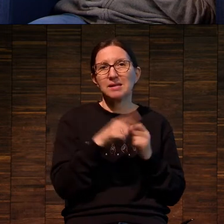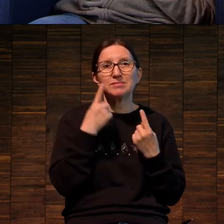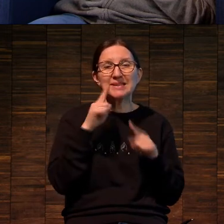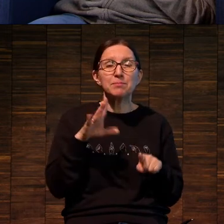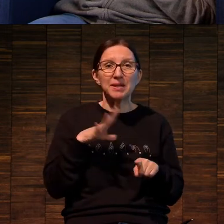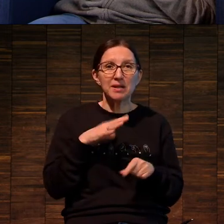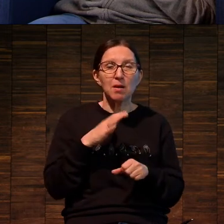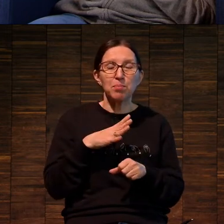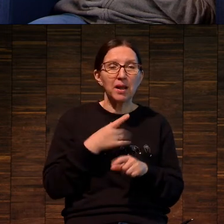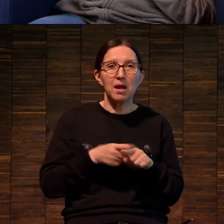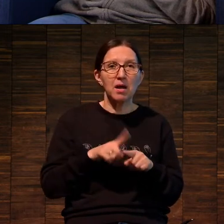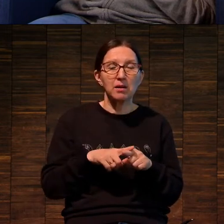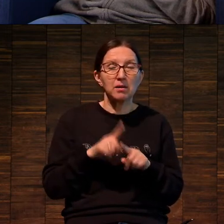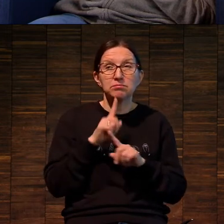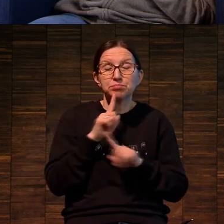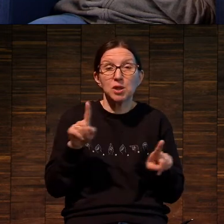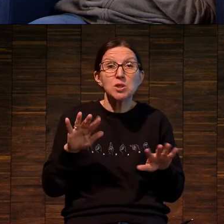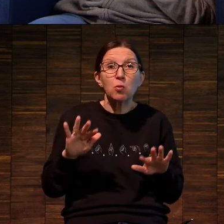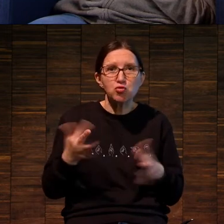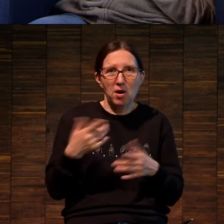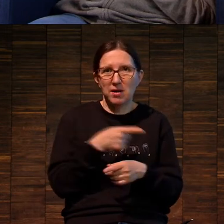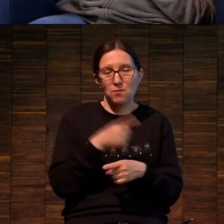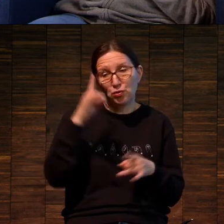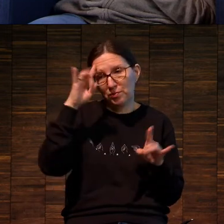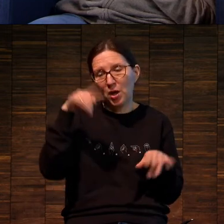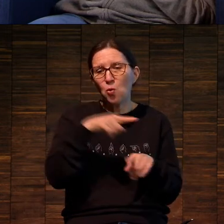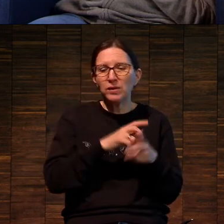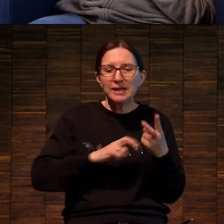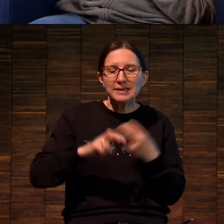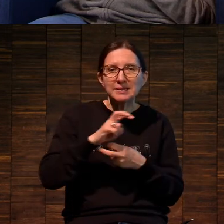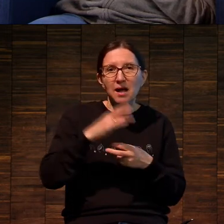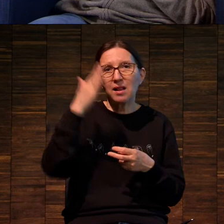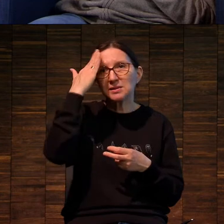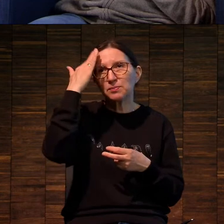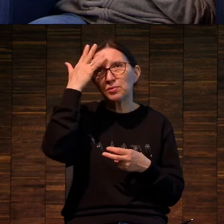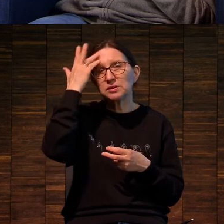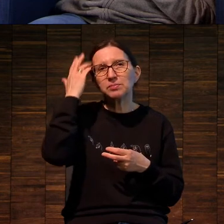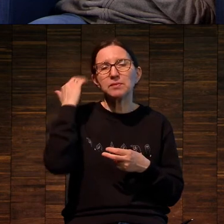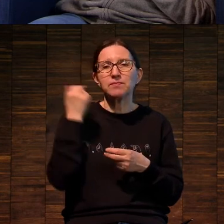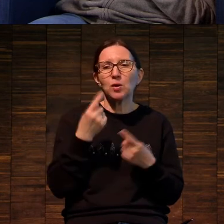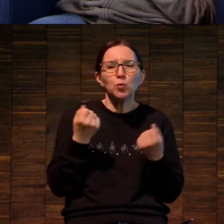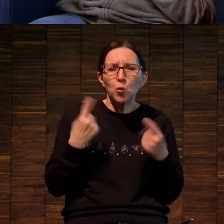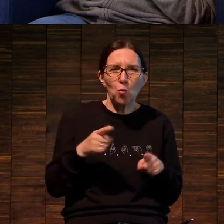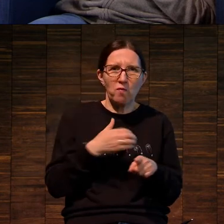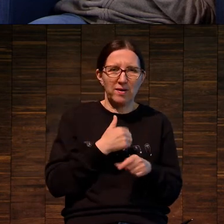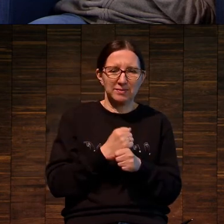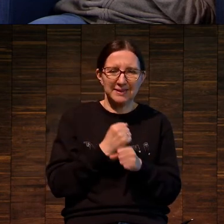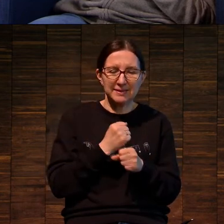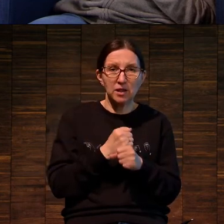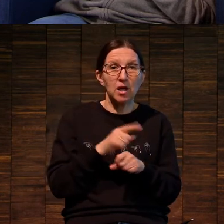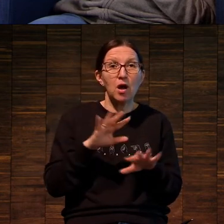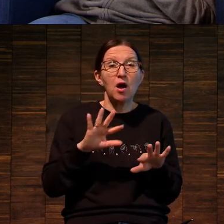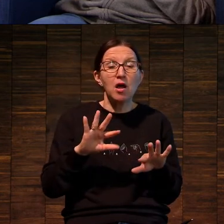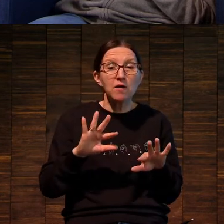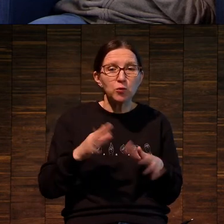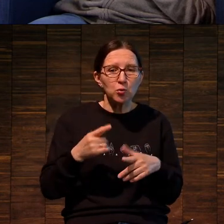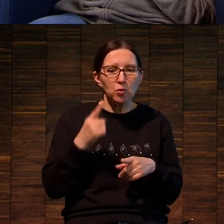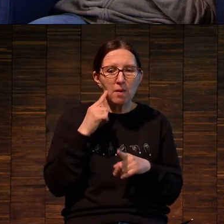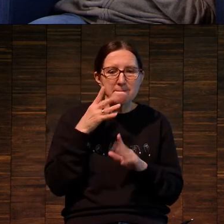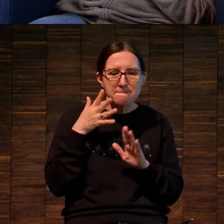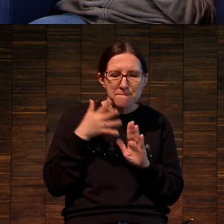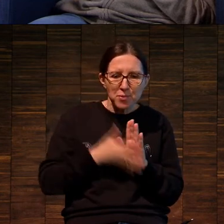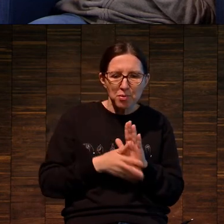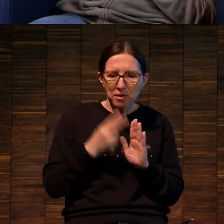Изобретение было абсолютно казуально. Случайно. Он искал способ совсем другого. Случайно понял, что